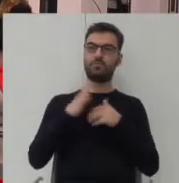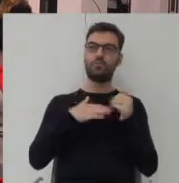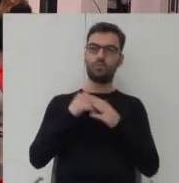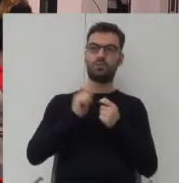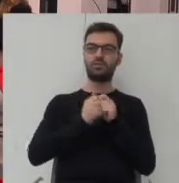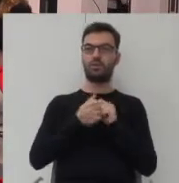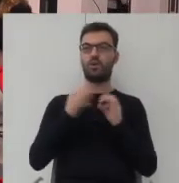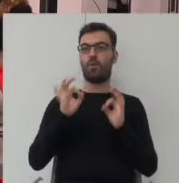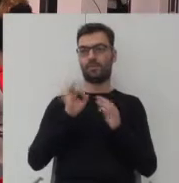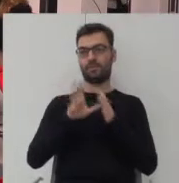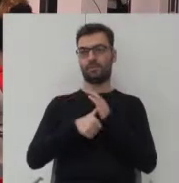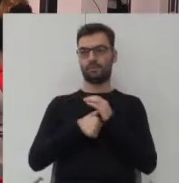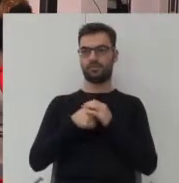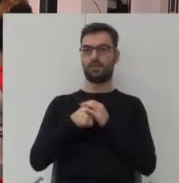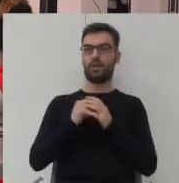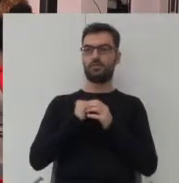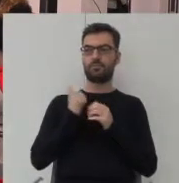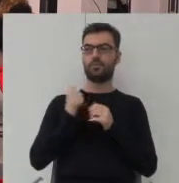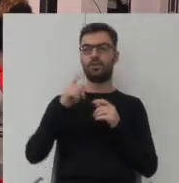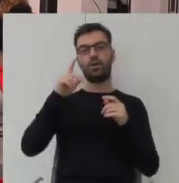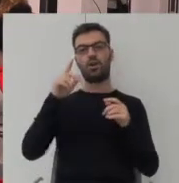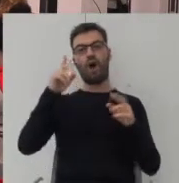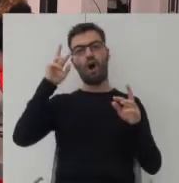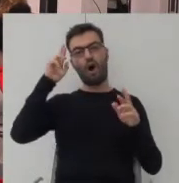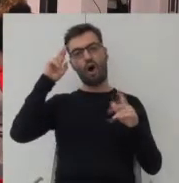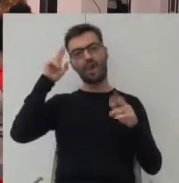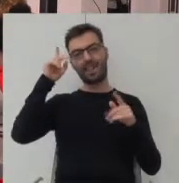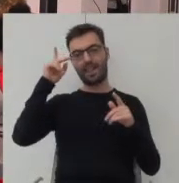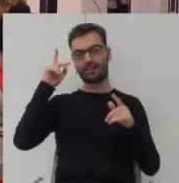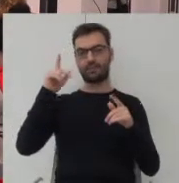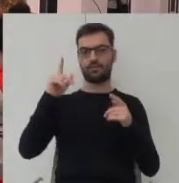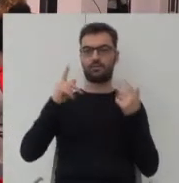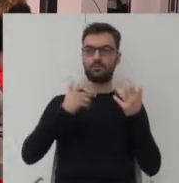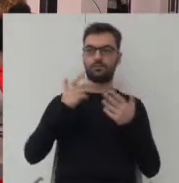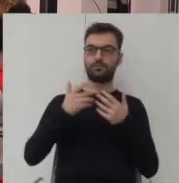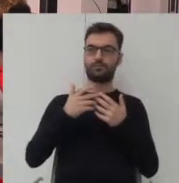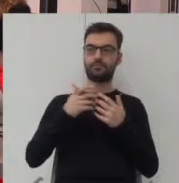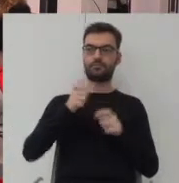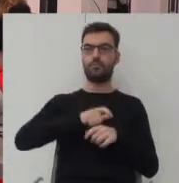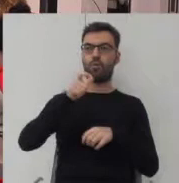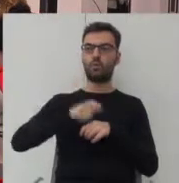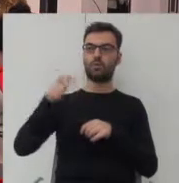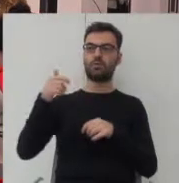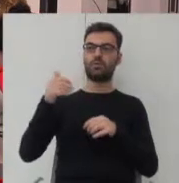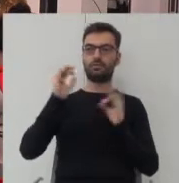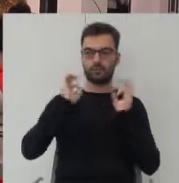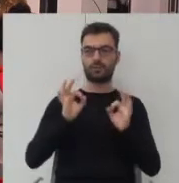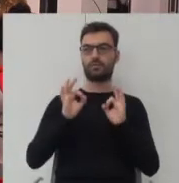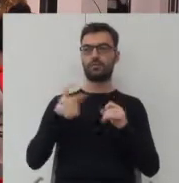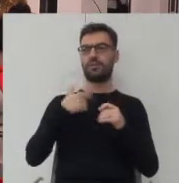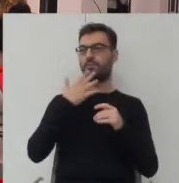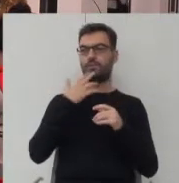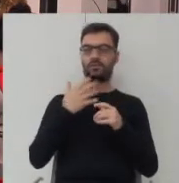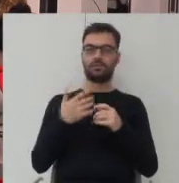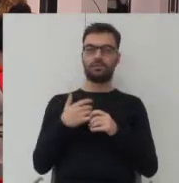przebudować współczesne miasta, tak, żeby orientacja budynków była właściwa. Ja nie mówię, że